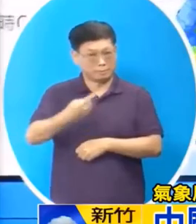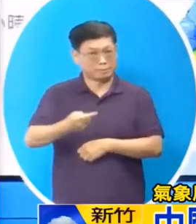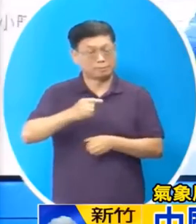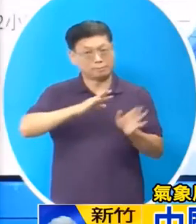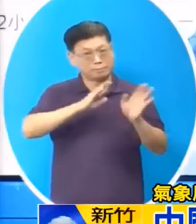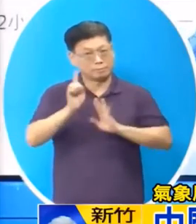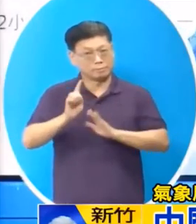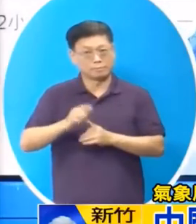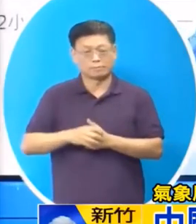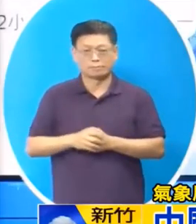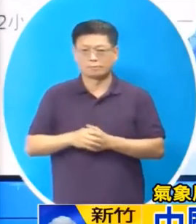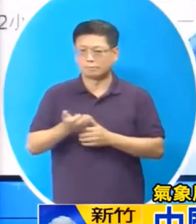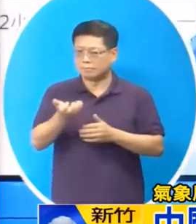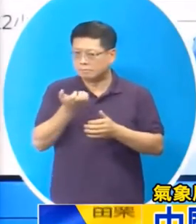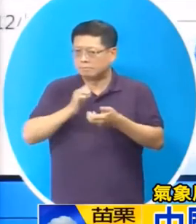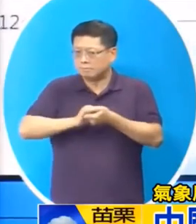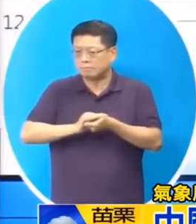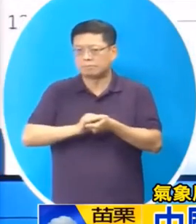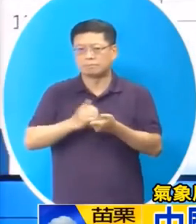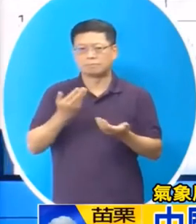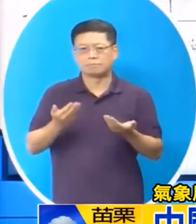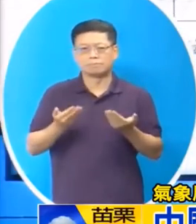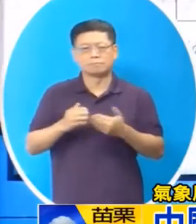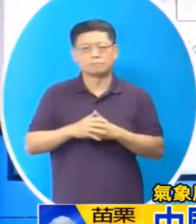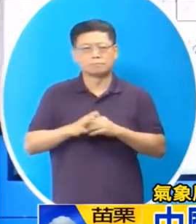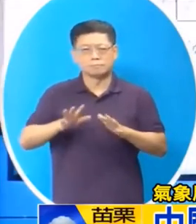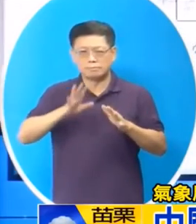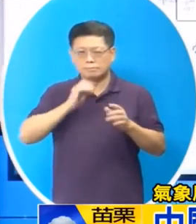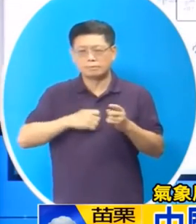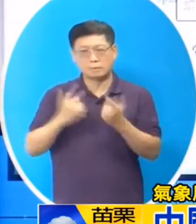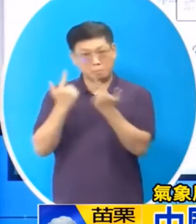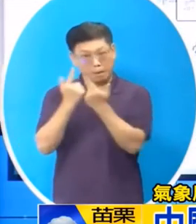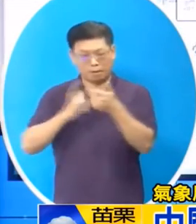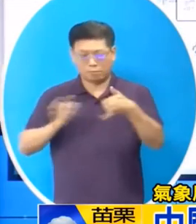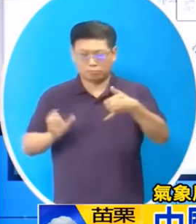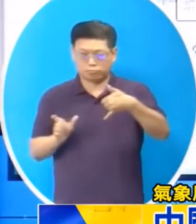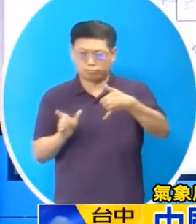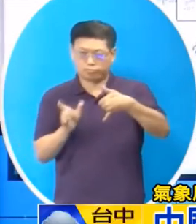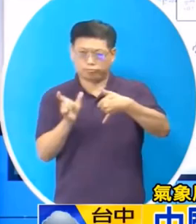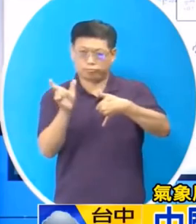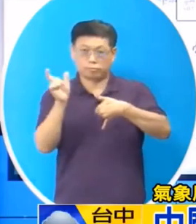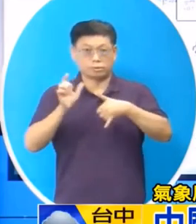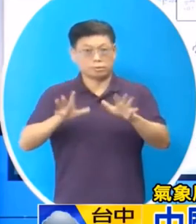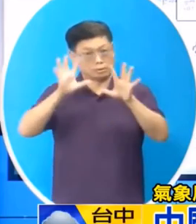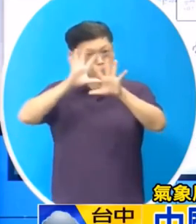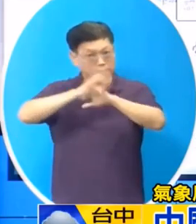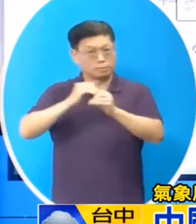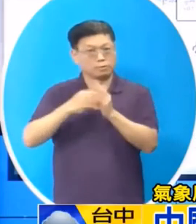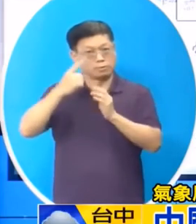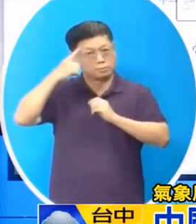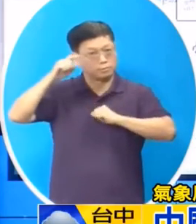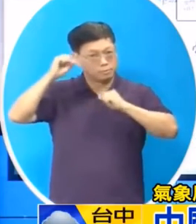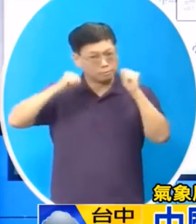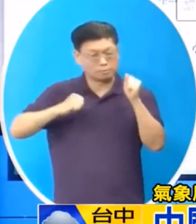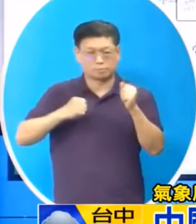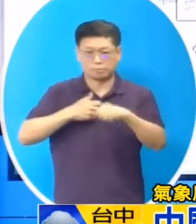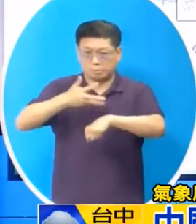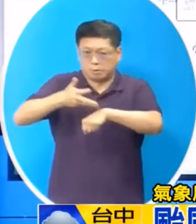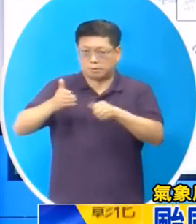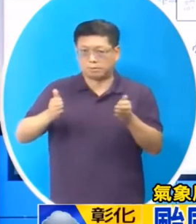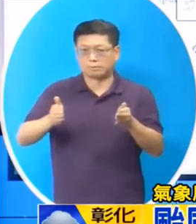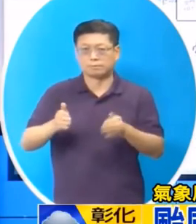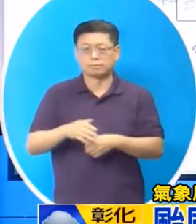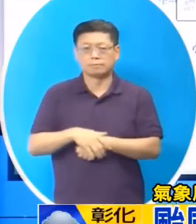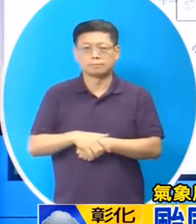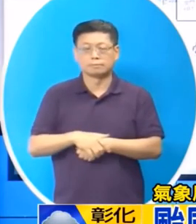气形态我们预估今天的台风逐渐在向北移动那么今天晚上到明天早上8点这